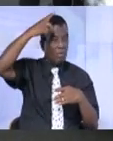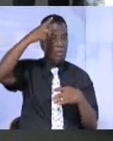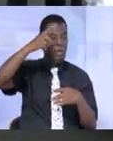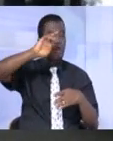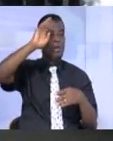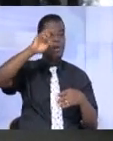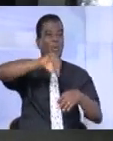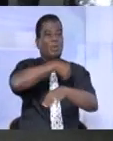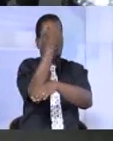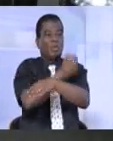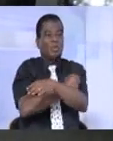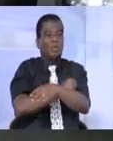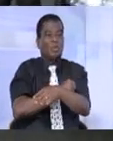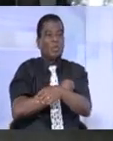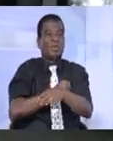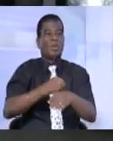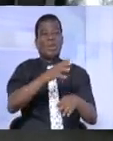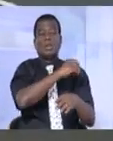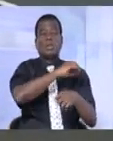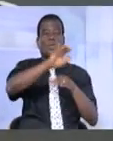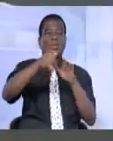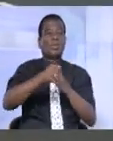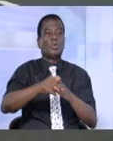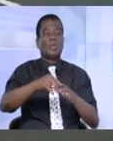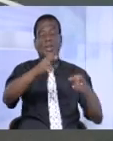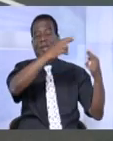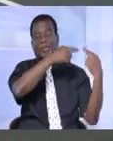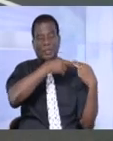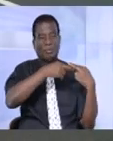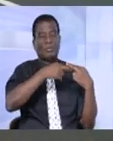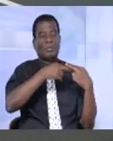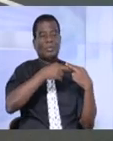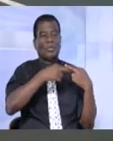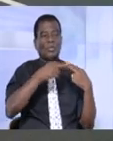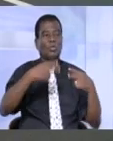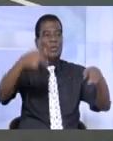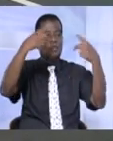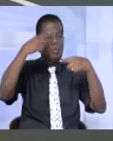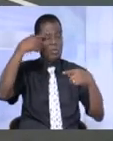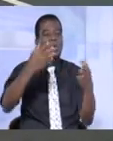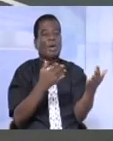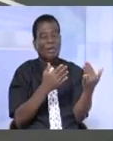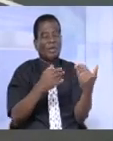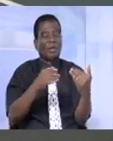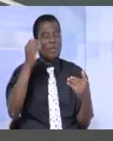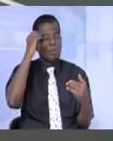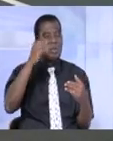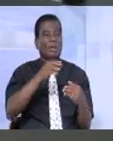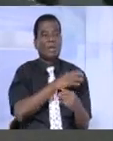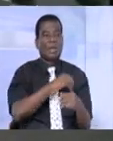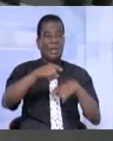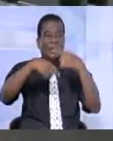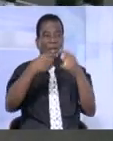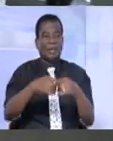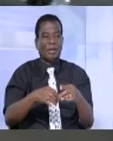des autorités locales et du chef d'état-major général des forces républicaines de côté d'Ivoire. Le président Alassane Ouattara est ensuite allé s'incliner